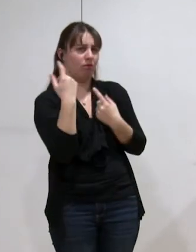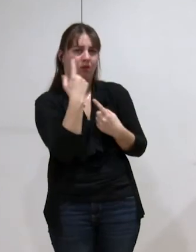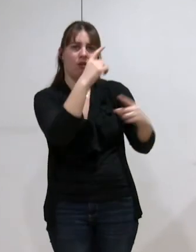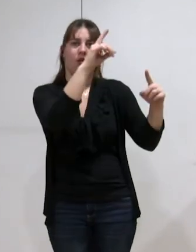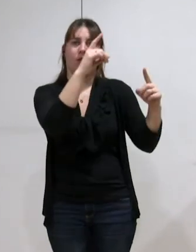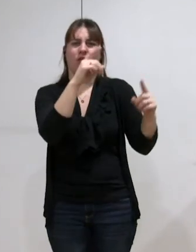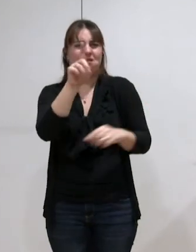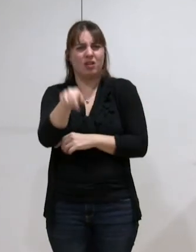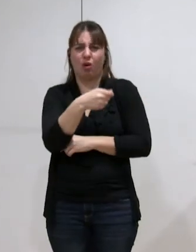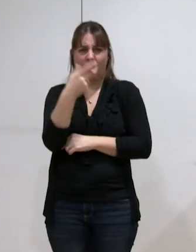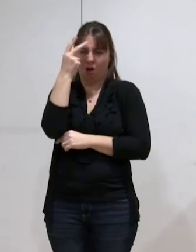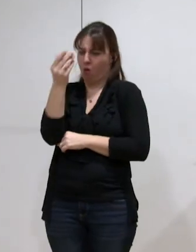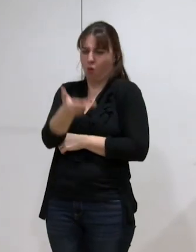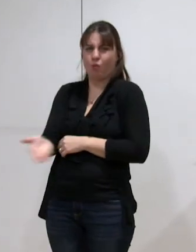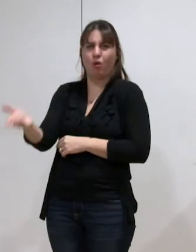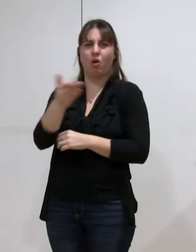compréhensibles ? Voilà.